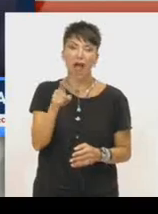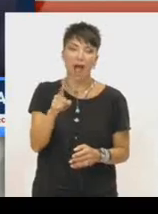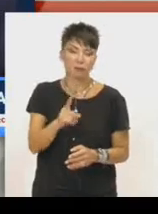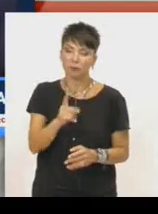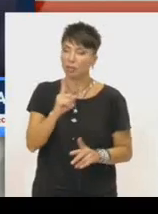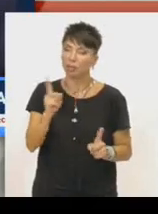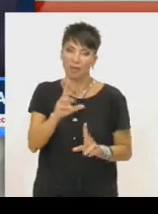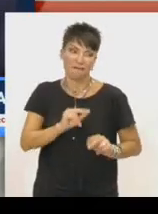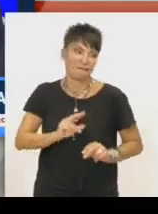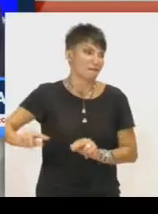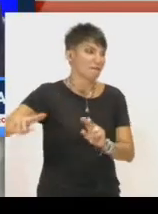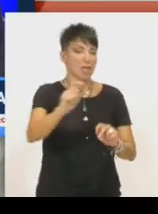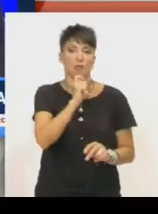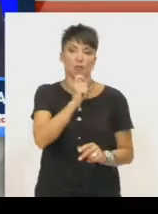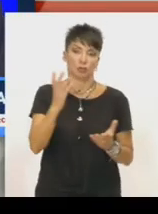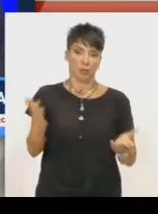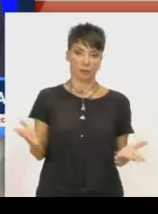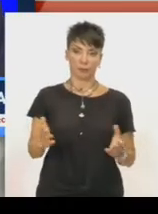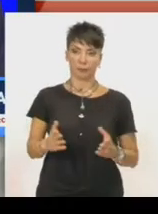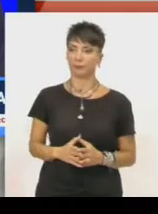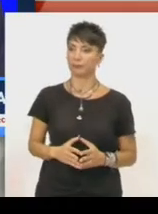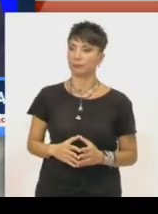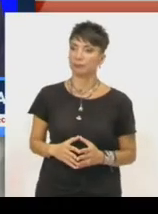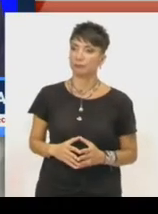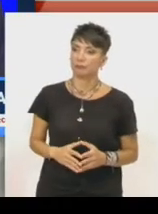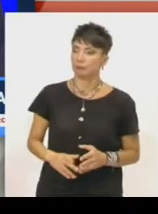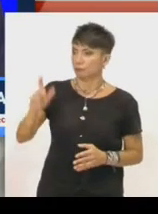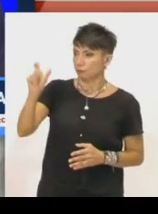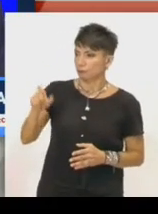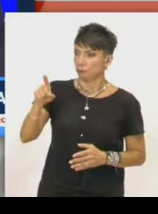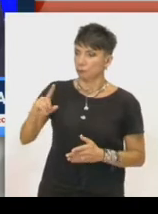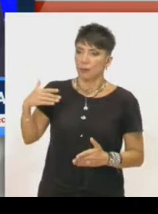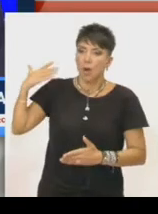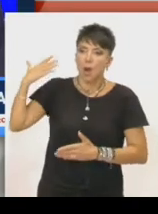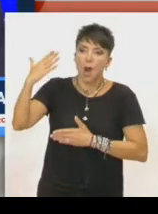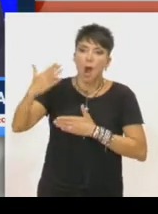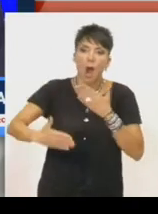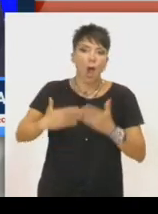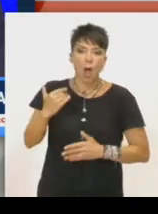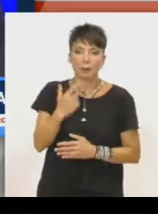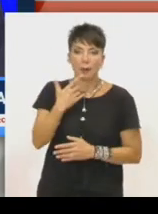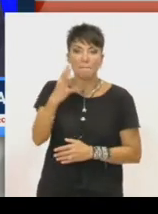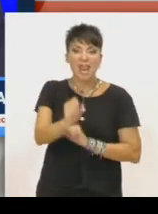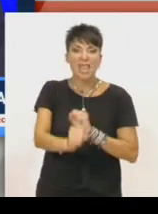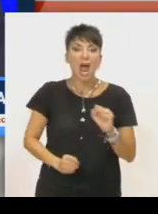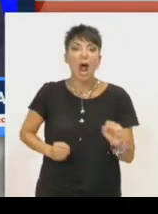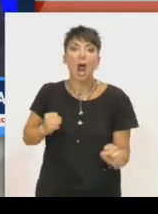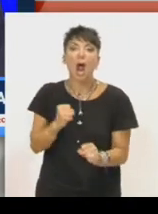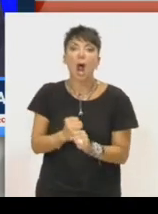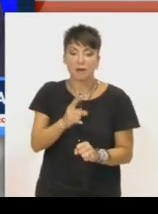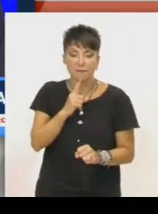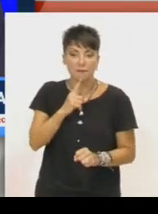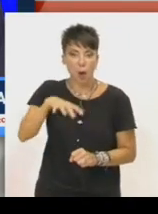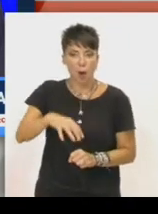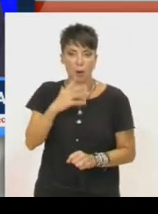Κώστα, θέλω να σε ρωτήσω το εξής. Είσαι από τους ανθρώπους με δεκαετίες, πολλές δεκαετίες στο χώρο και για πολύ καιρό από τους πιο